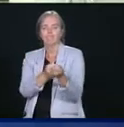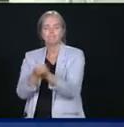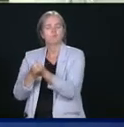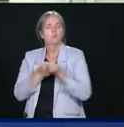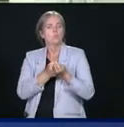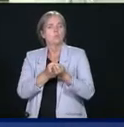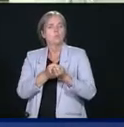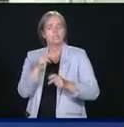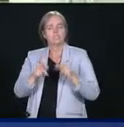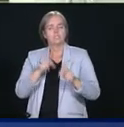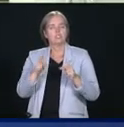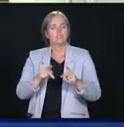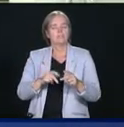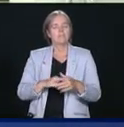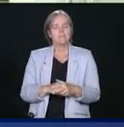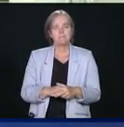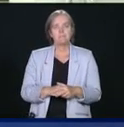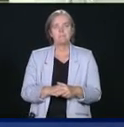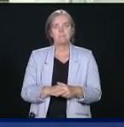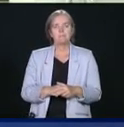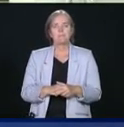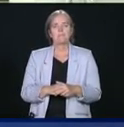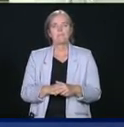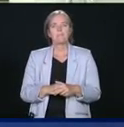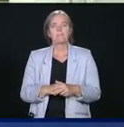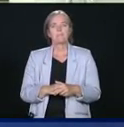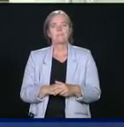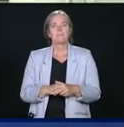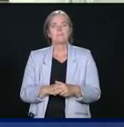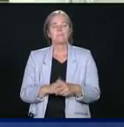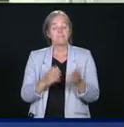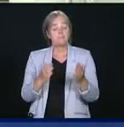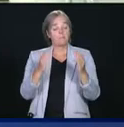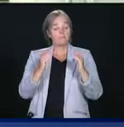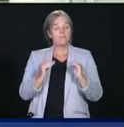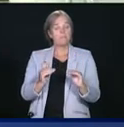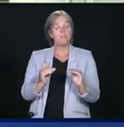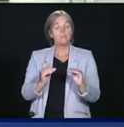-là, de tous les Canadiens. Par rapport à